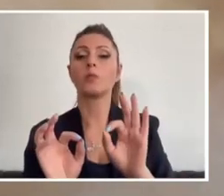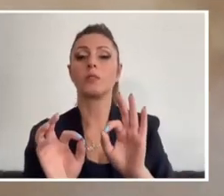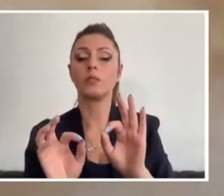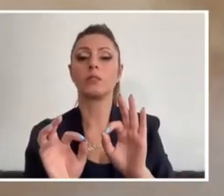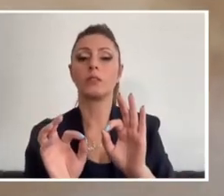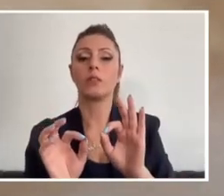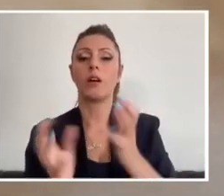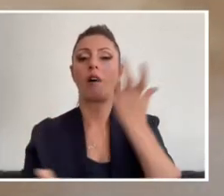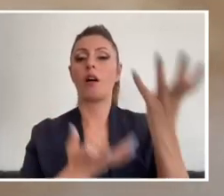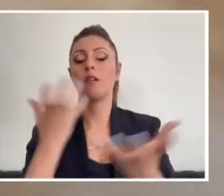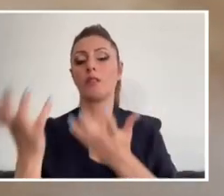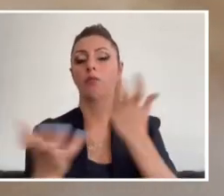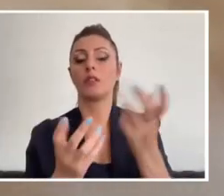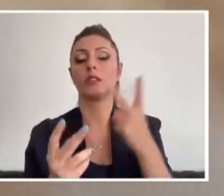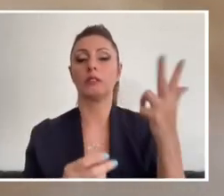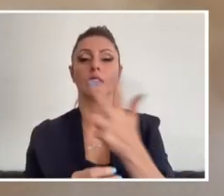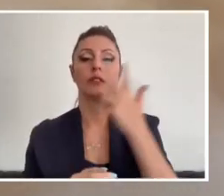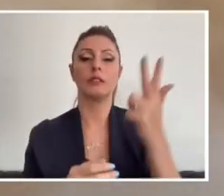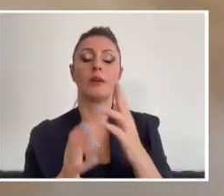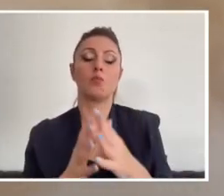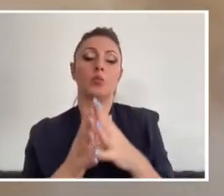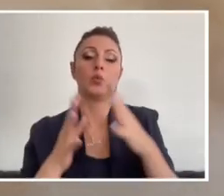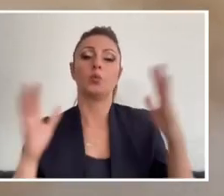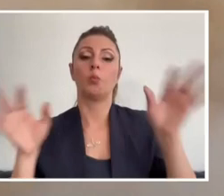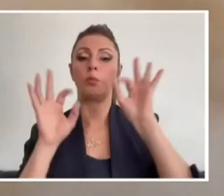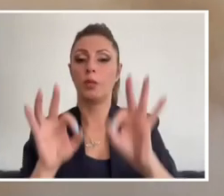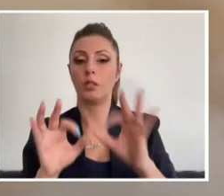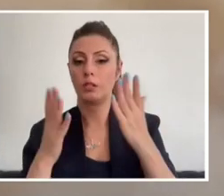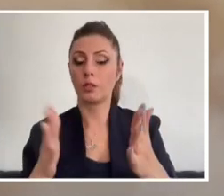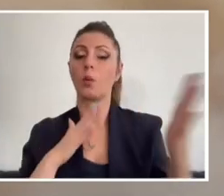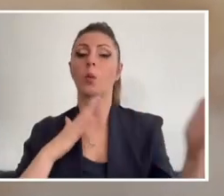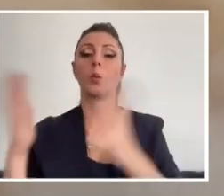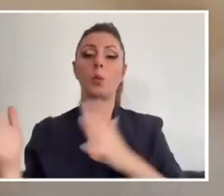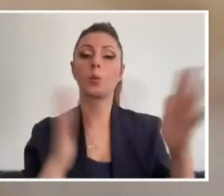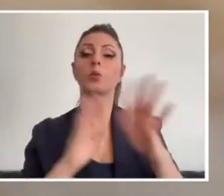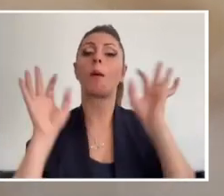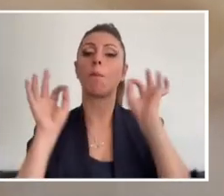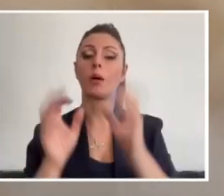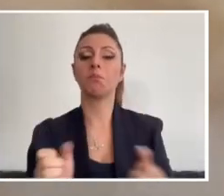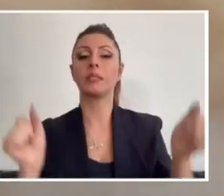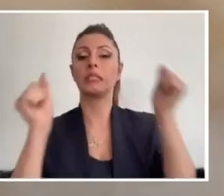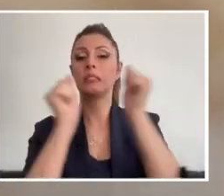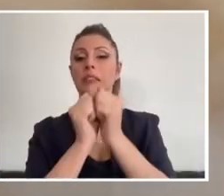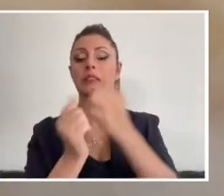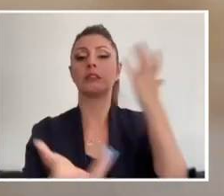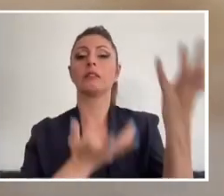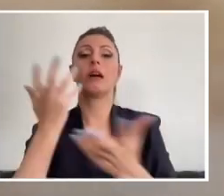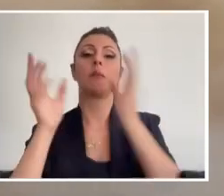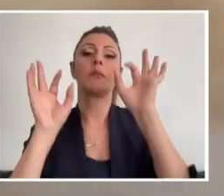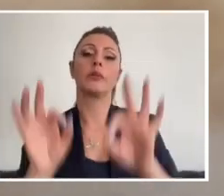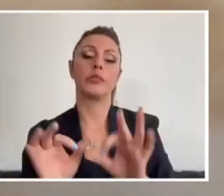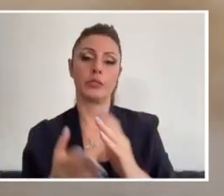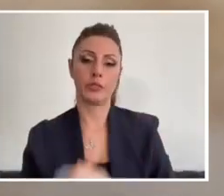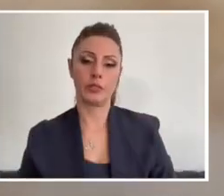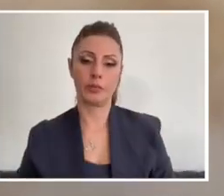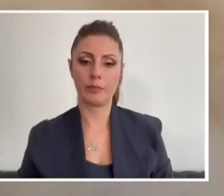alevler hızlandı, ilerledi. Rüzgar da başlayınca, sertesmeye başlayınca ortaya korkunç bir